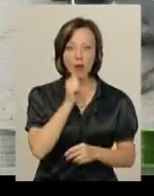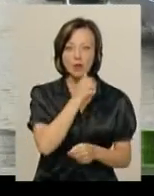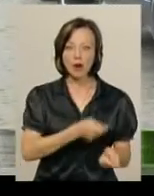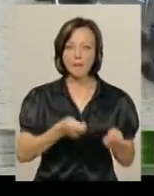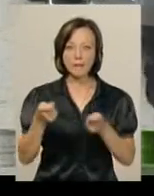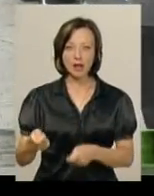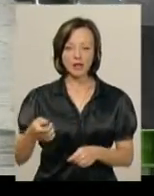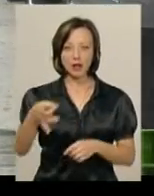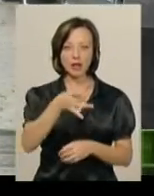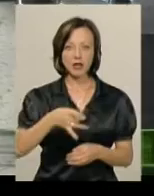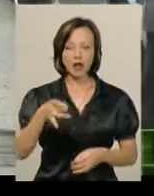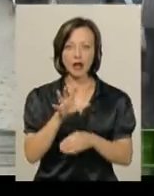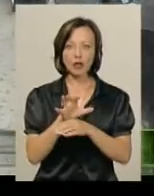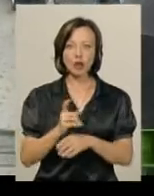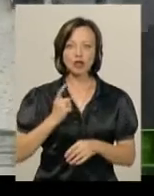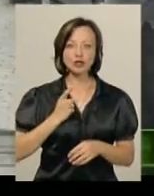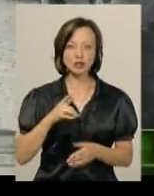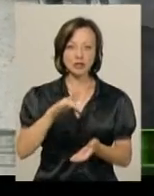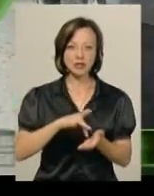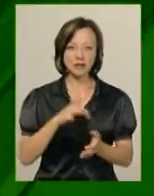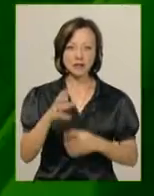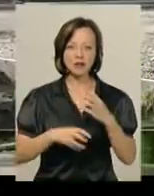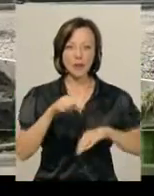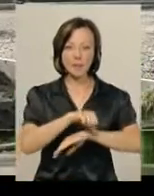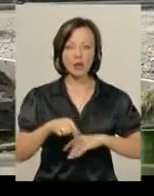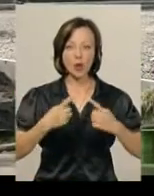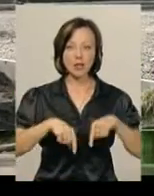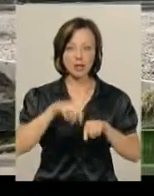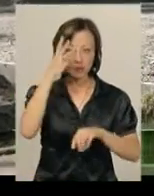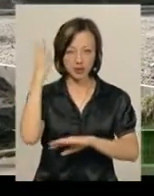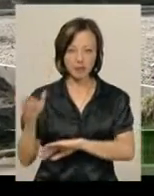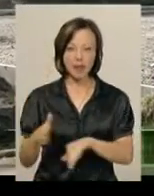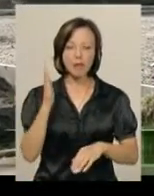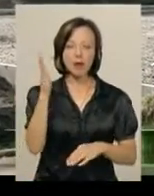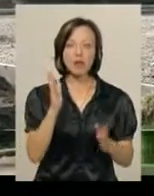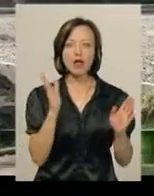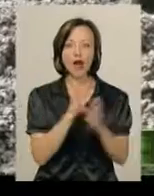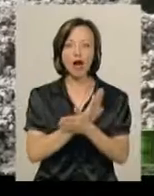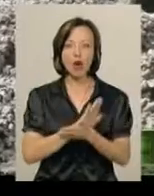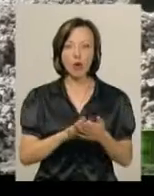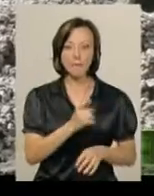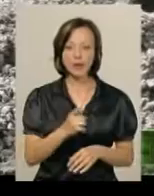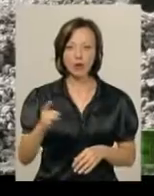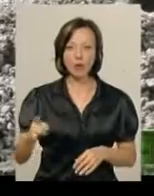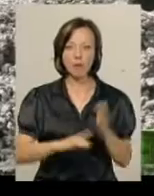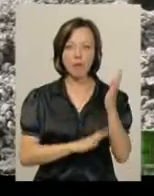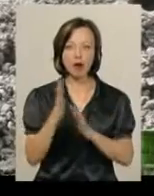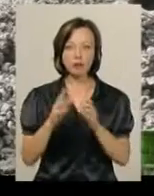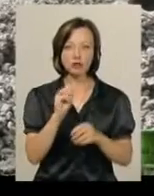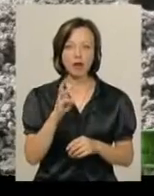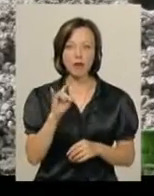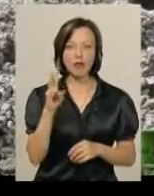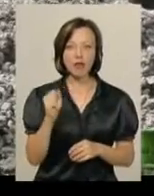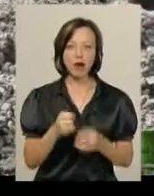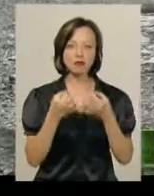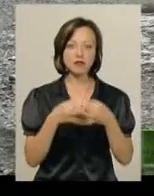кінологічному центрі Всесвітньої митної організації у Хмельницькому? Майбутня екопарковка в парку імені Чекмана обласного центру розвантажить ближній до